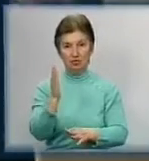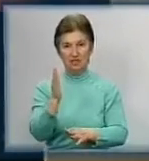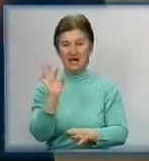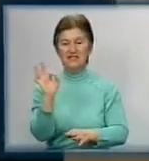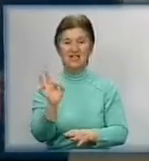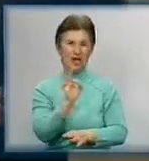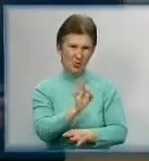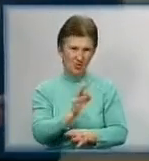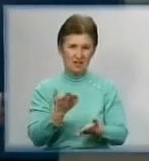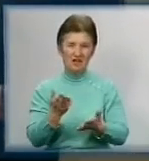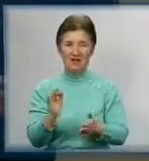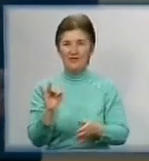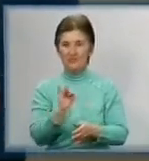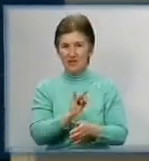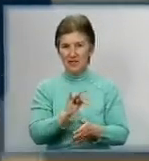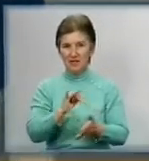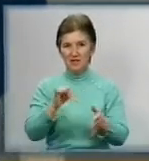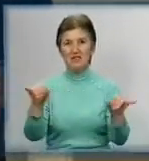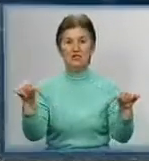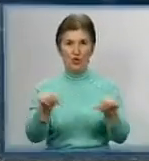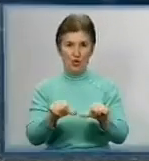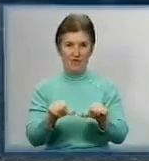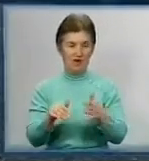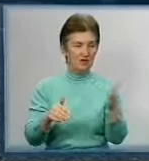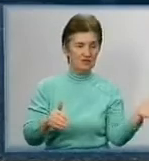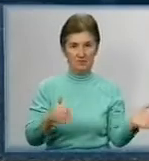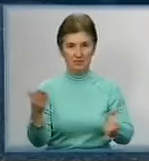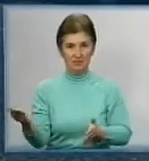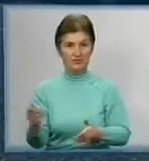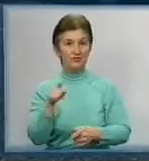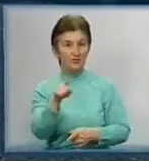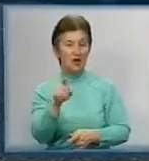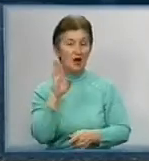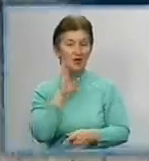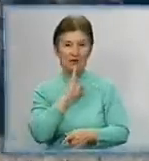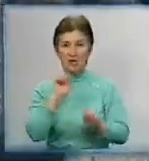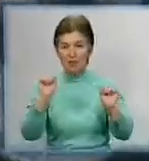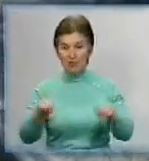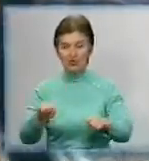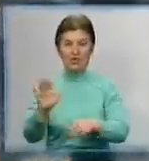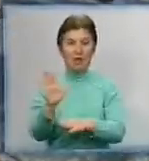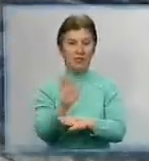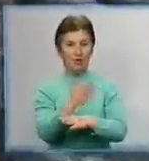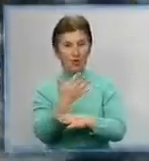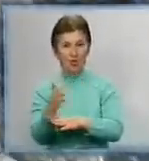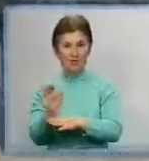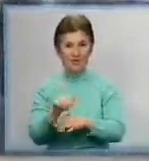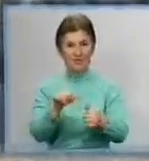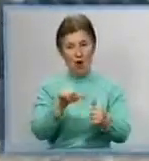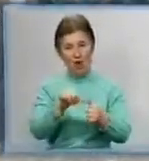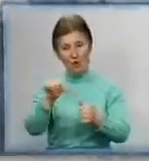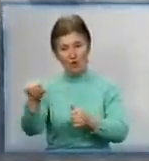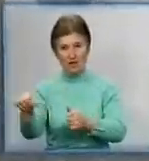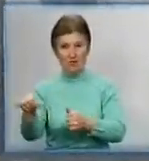і столовая. Тут мати з дитиною може прогулюватись окремо від інших ув'язнених, а лікарі нададуть